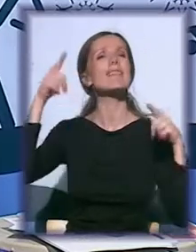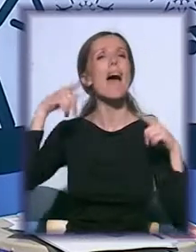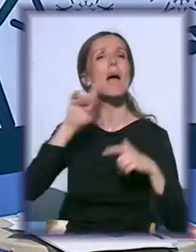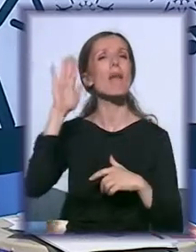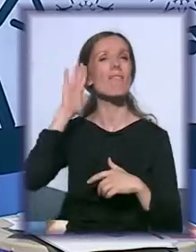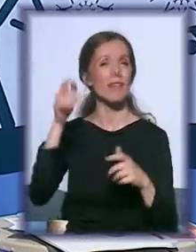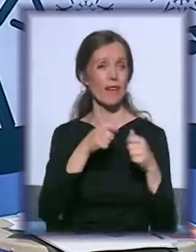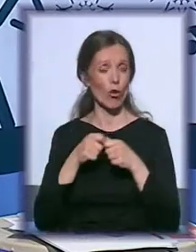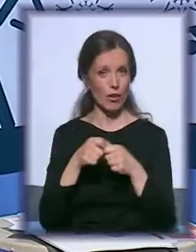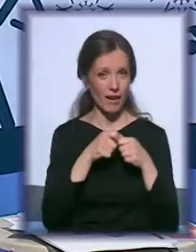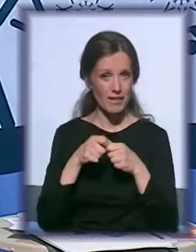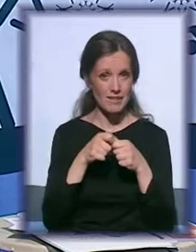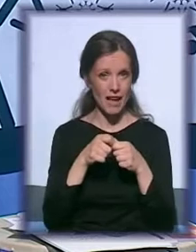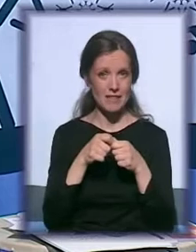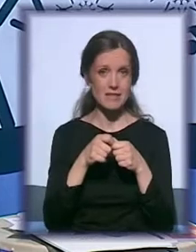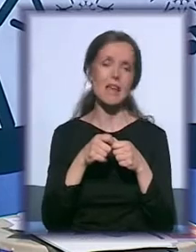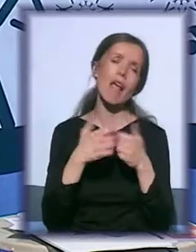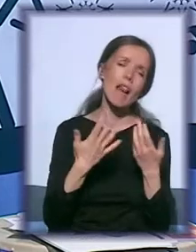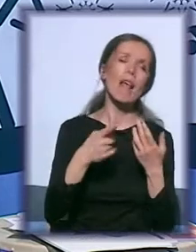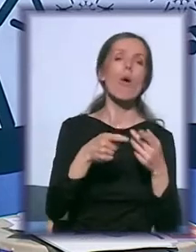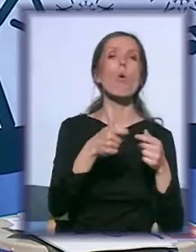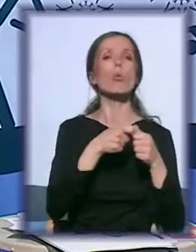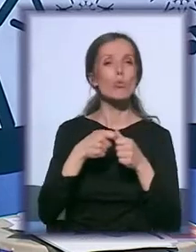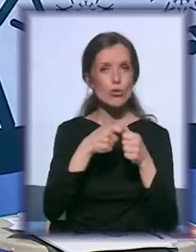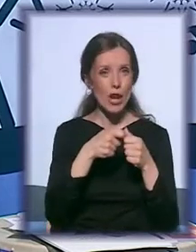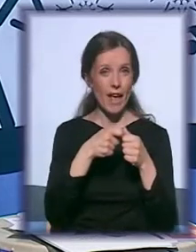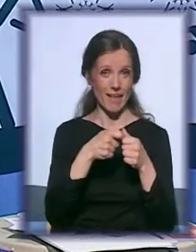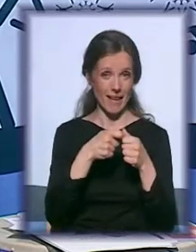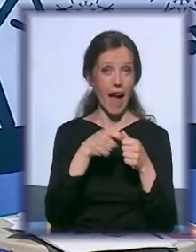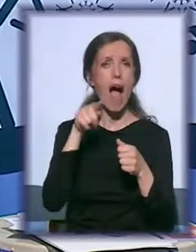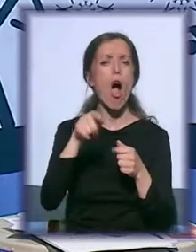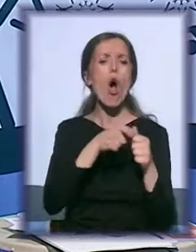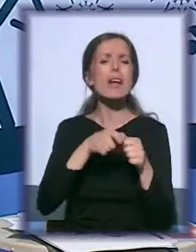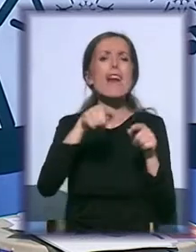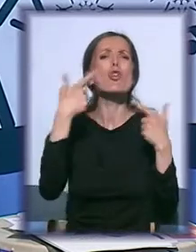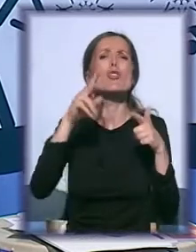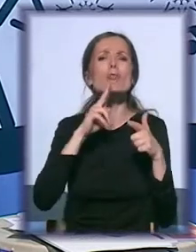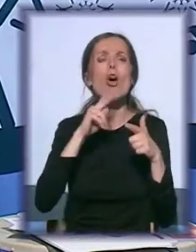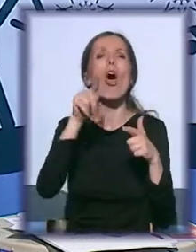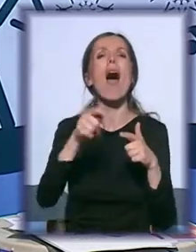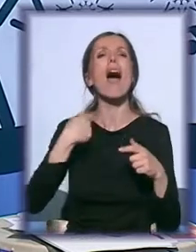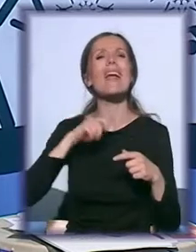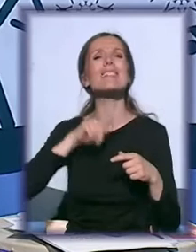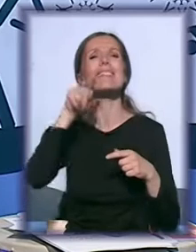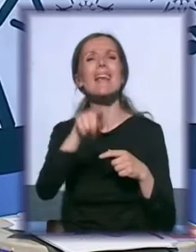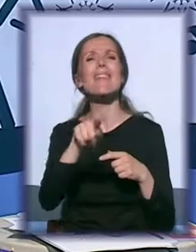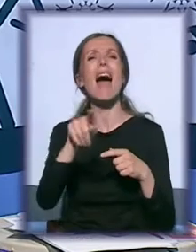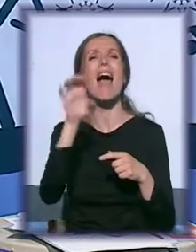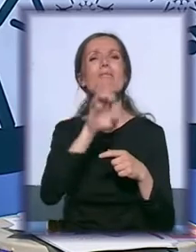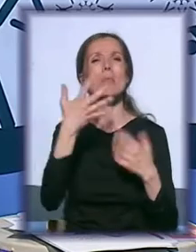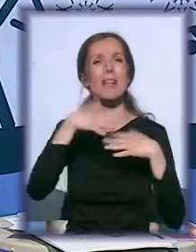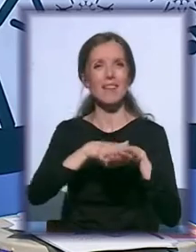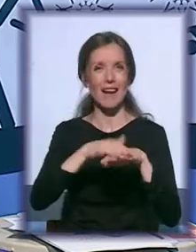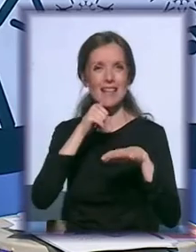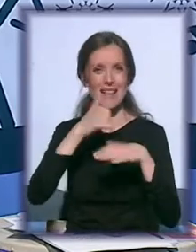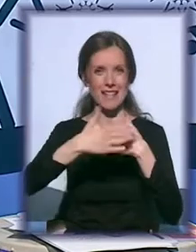organizacija ili ti udruženja koje je organizovala Agencija za evropskih integracija i za saradnju sa udruženjima, sva